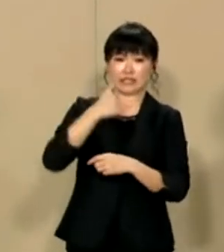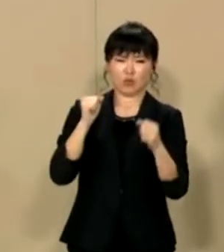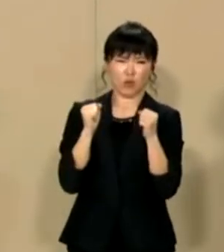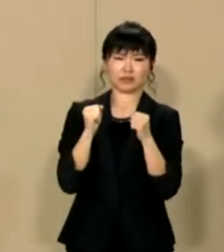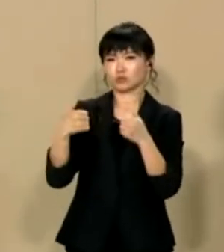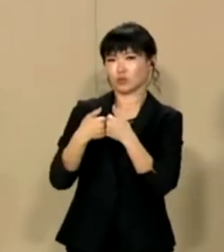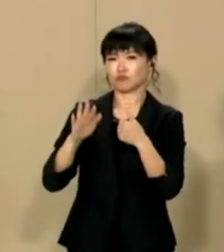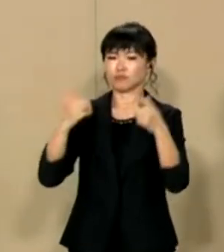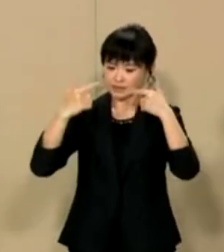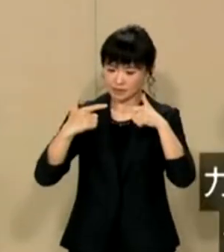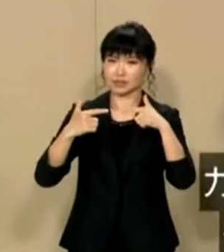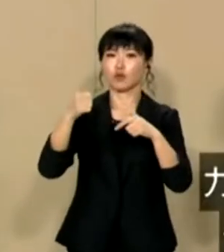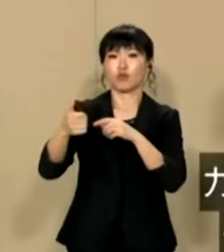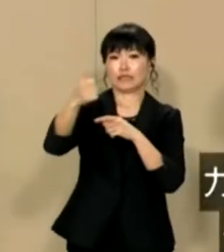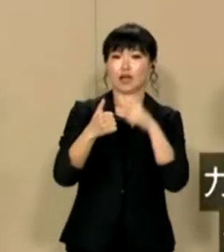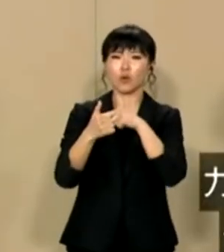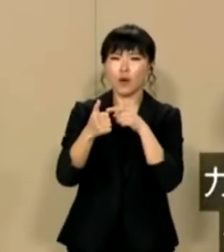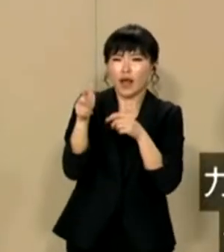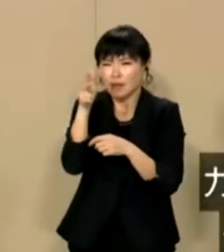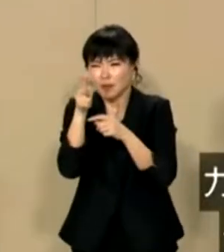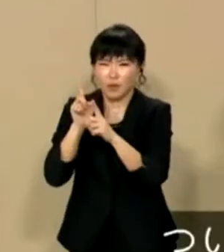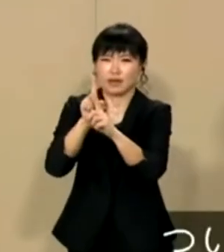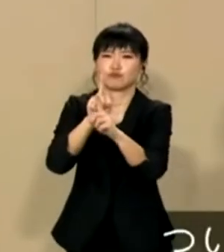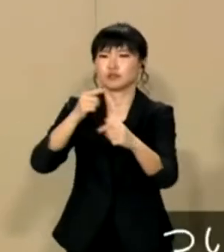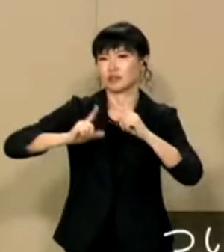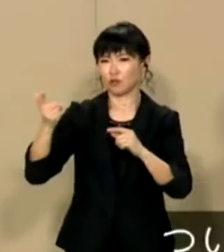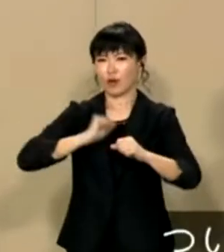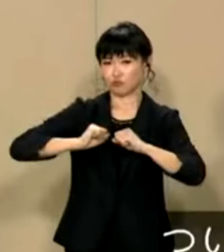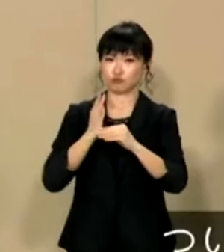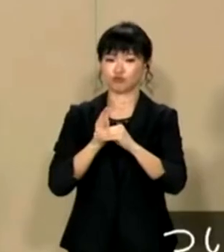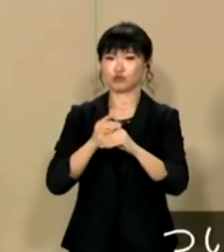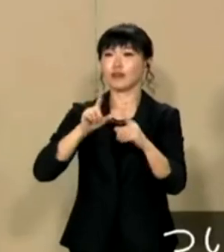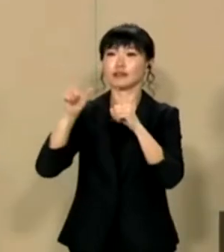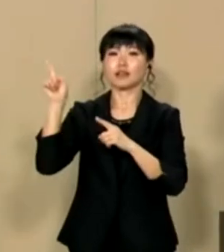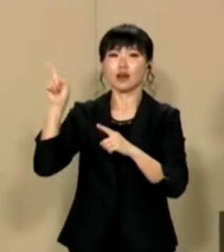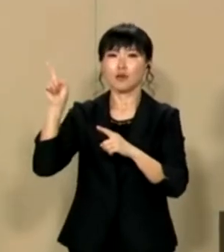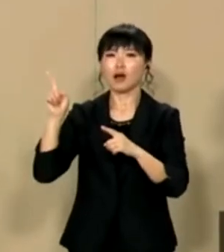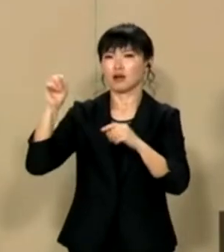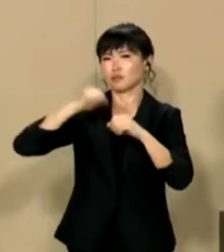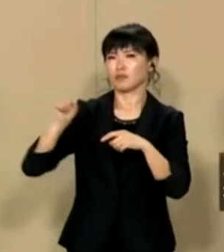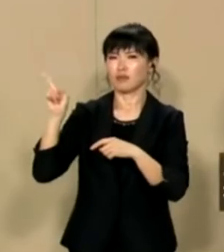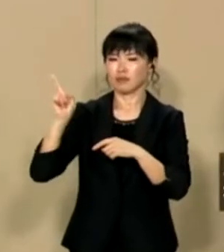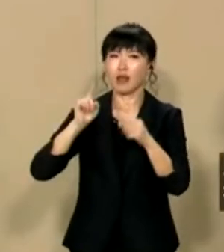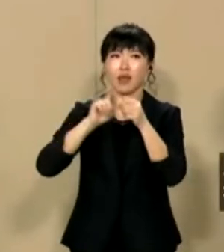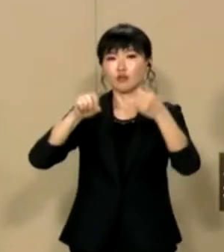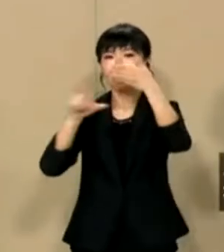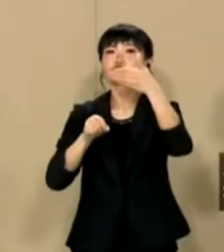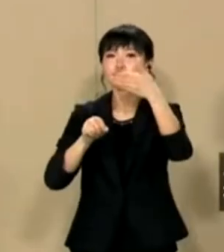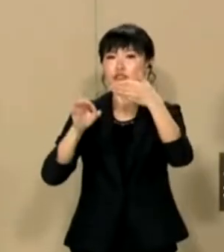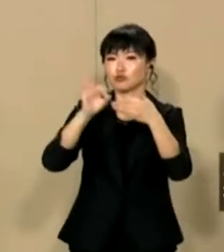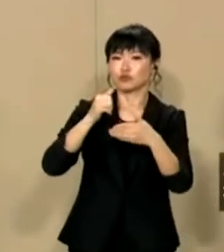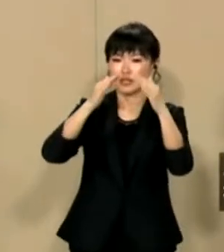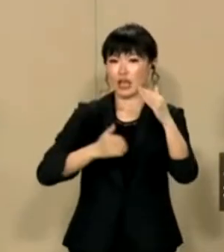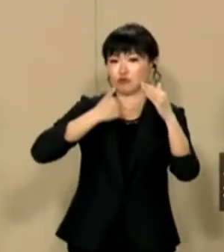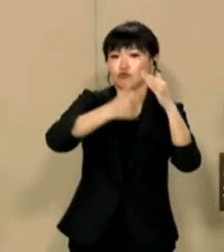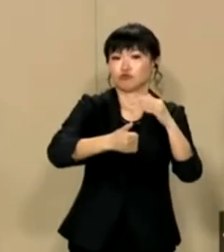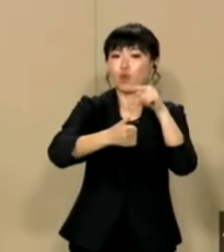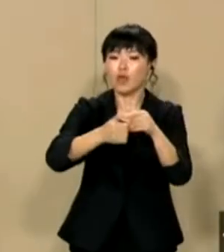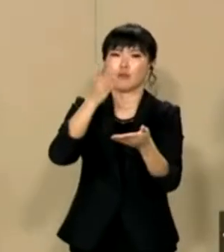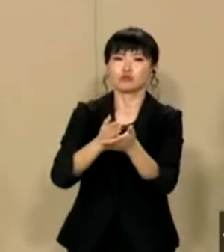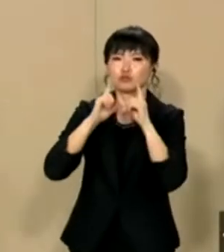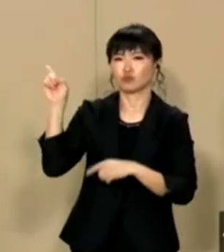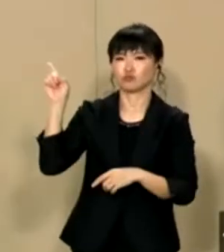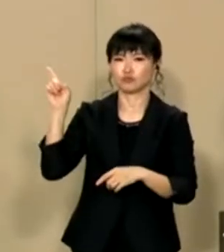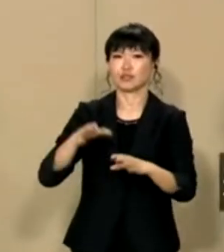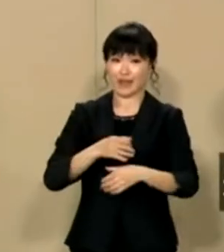相談を受け毎日毎日NHKの就勤人をカメを持って追いかけるなどの活動してまりますついにNHK側はその姿を認めなんと来年の9月をもって就勤人を個別訪問禁止するやめますと言っております